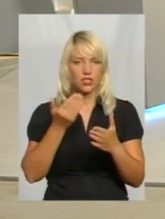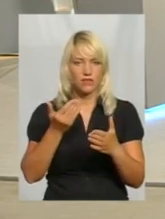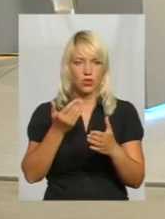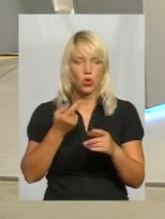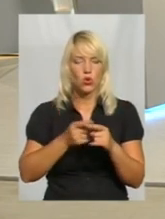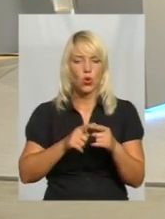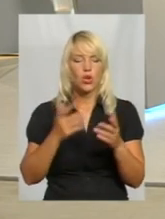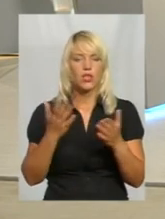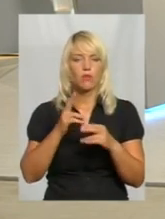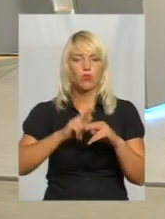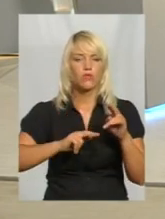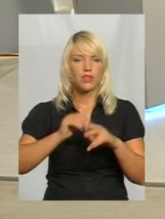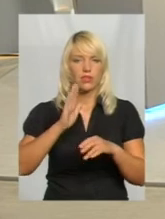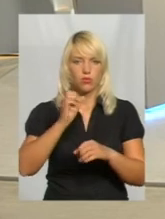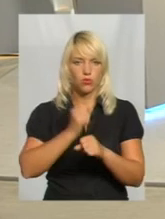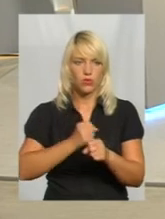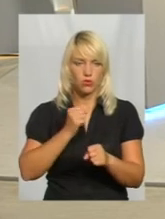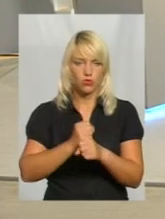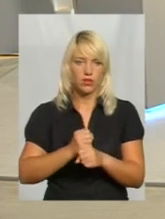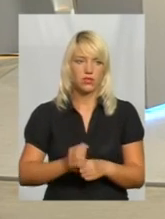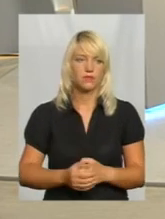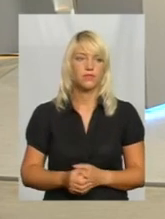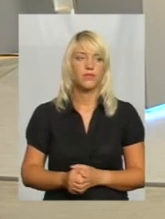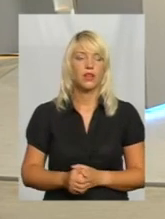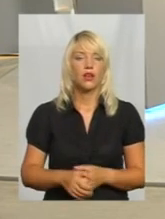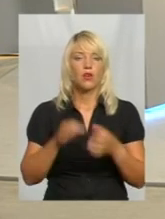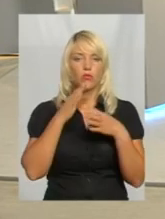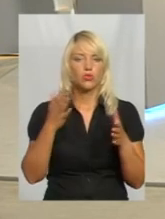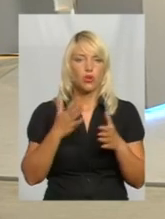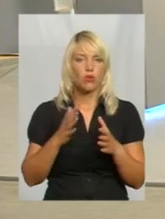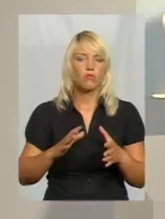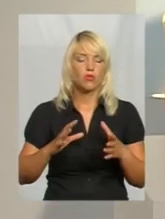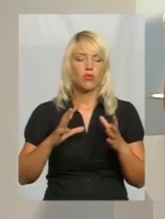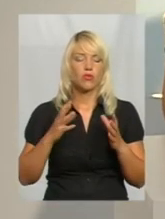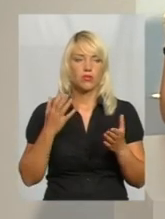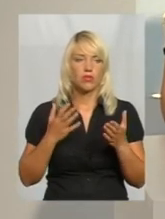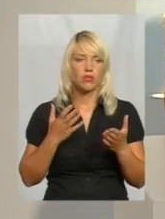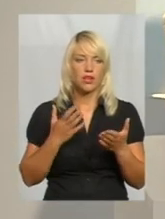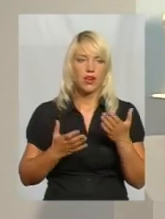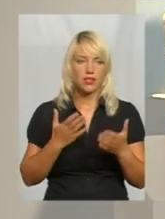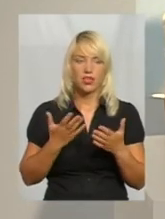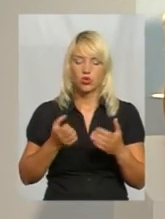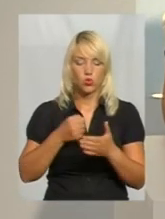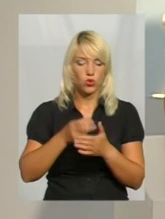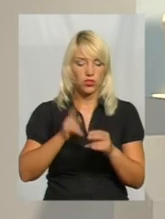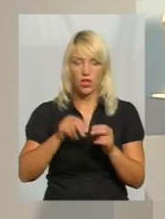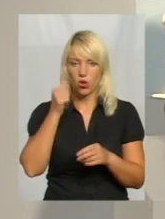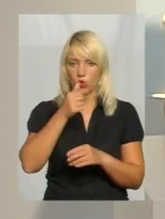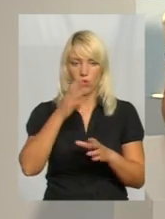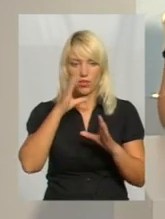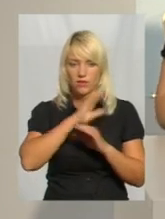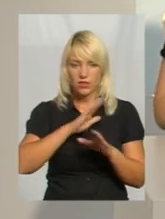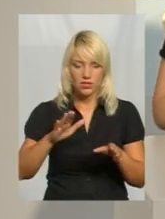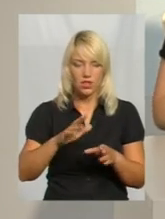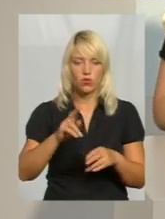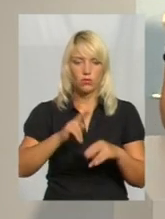будівельники будуть працювати. В будь-якому разі, якщо до кінця року не встигнуть побудувати, гроші будуть